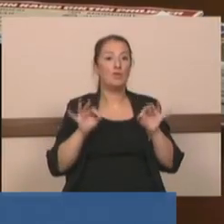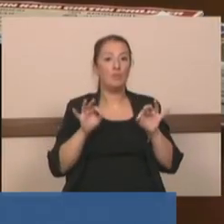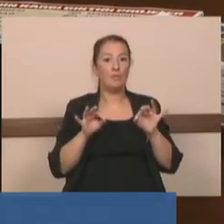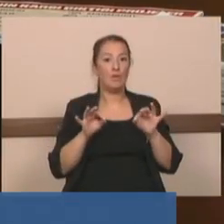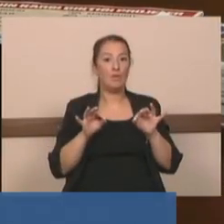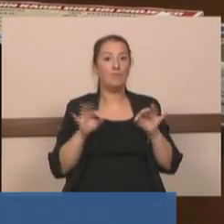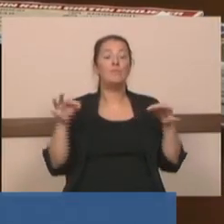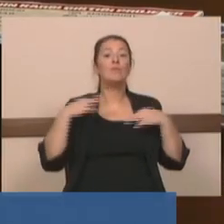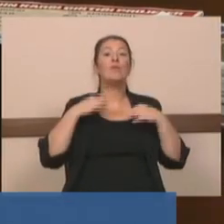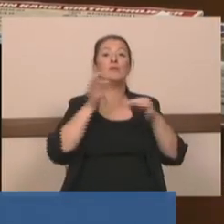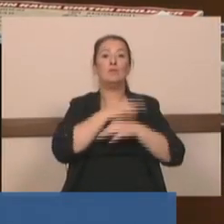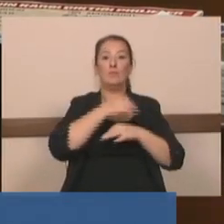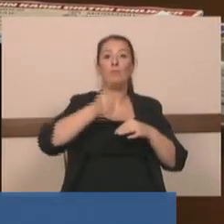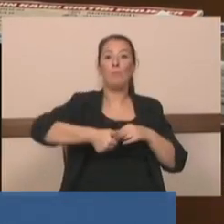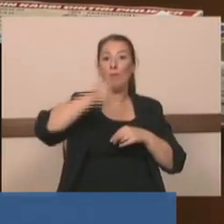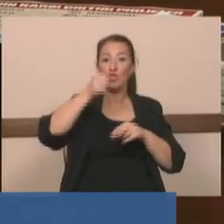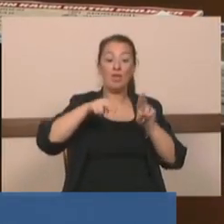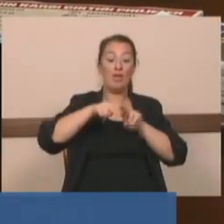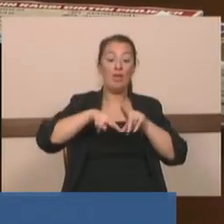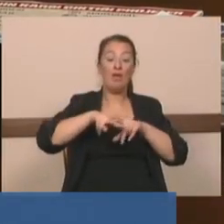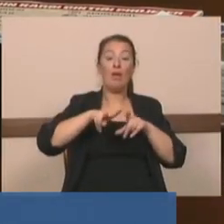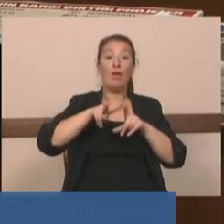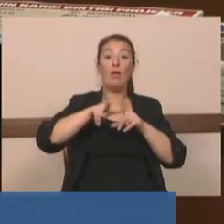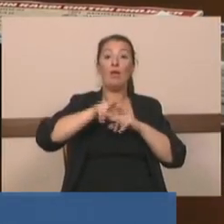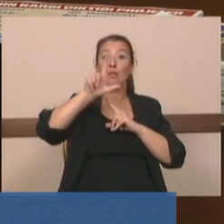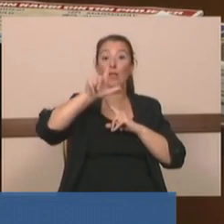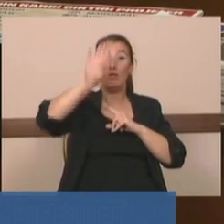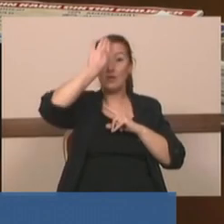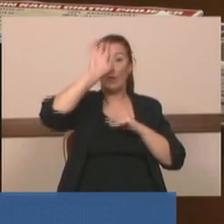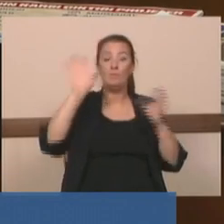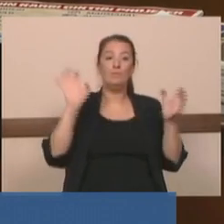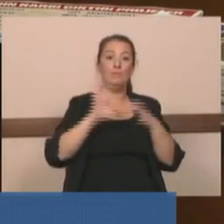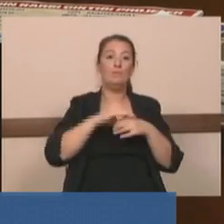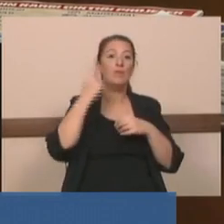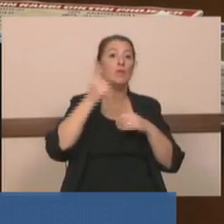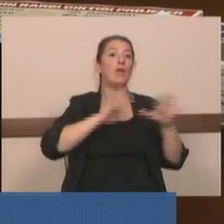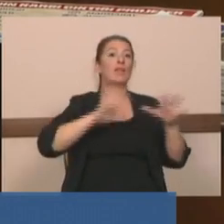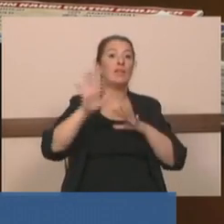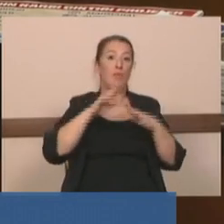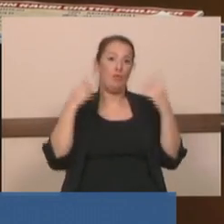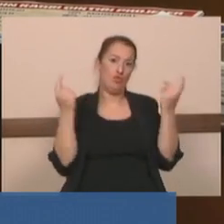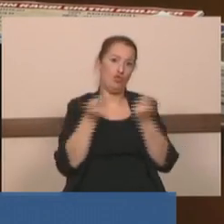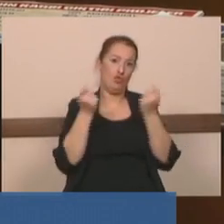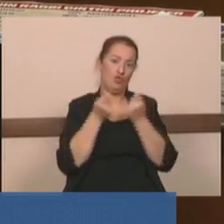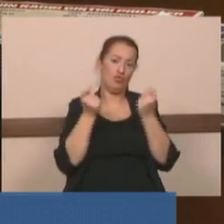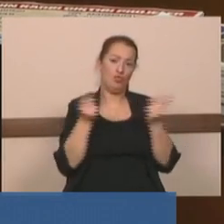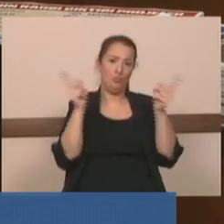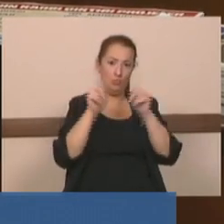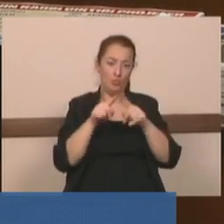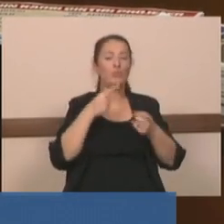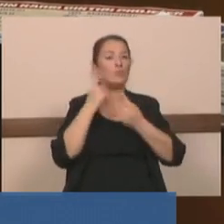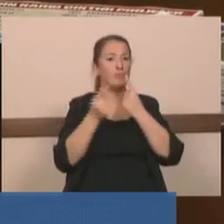Sayın Başkan'ın Kanal İstanbul'la ilgili bir deprem çalıştayı topluyor. Deprem